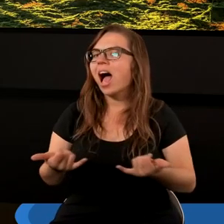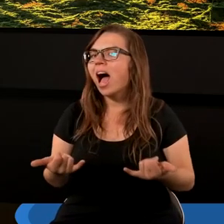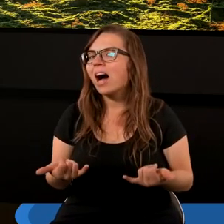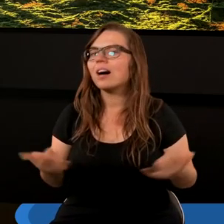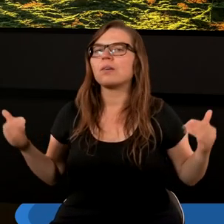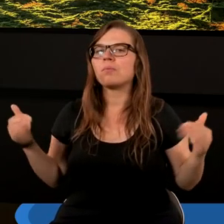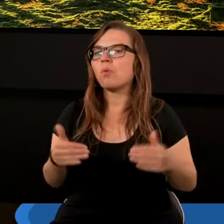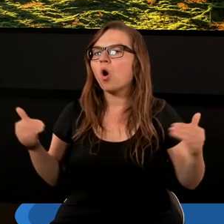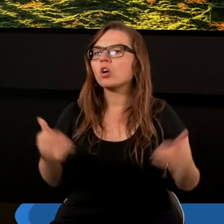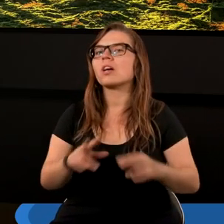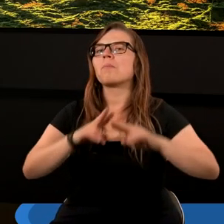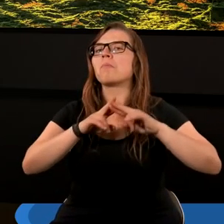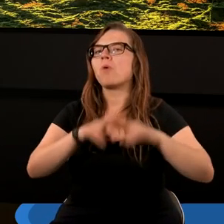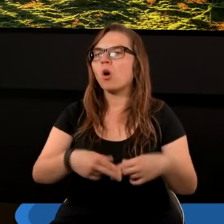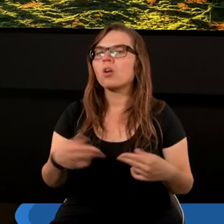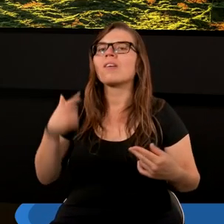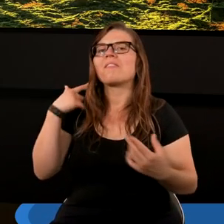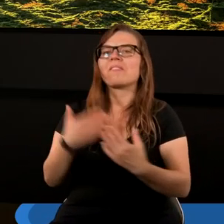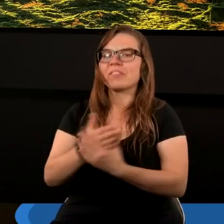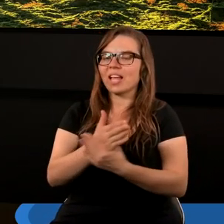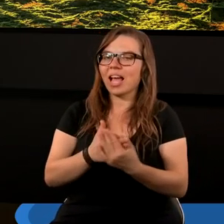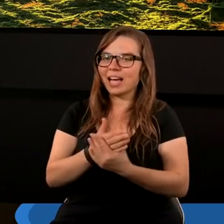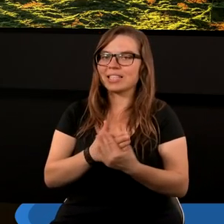możemy pozostać wierni